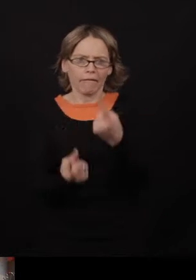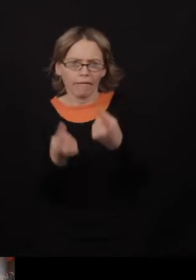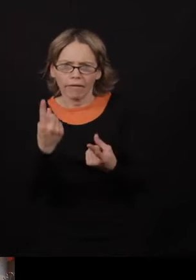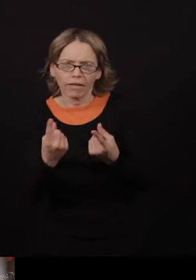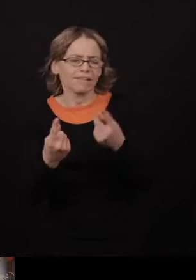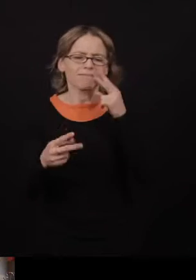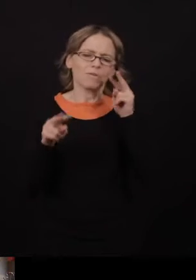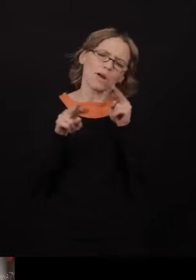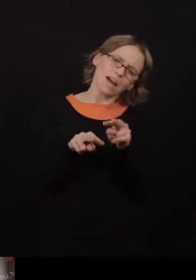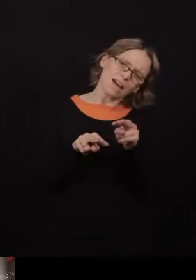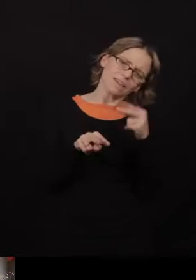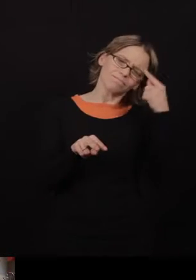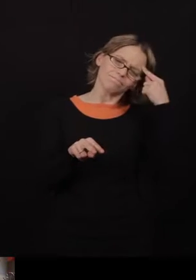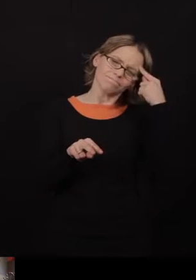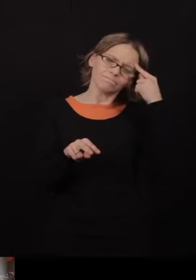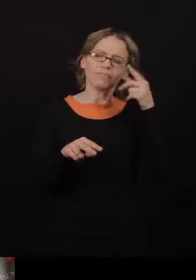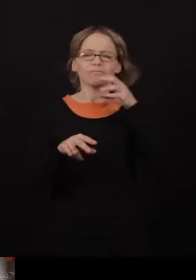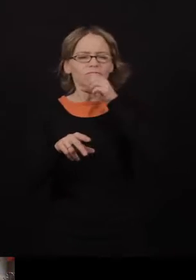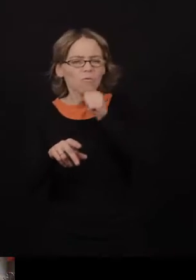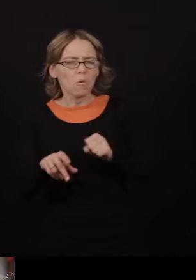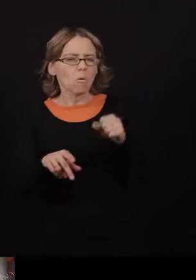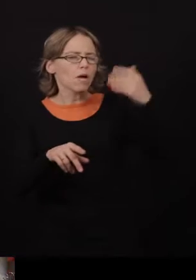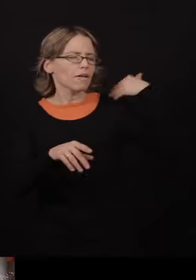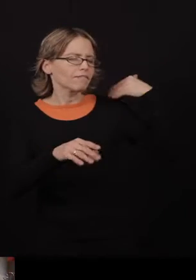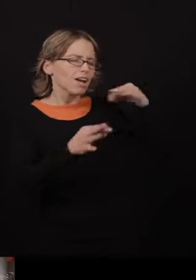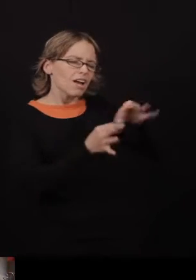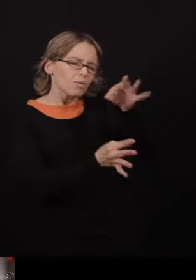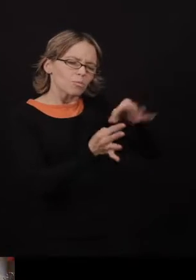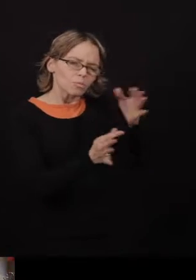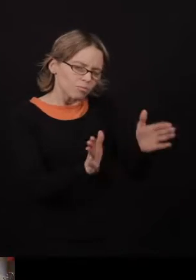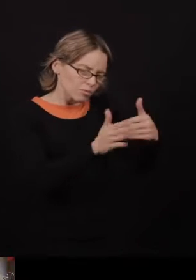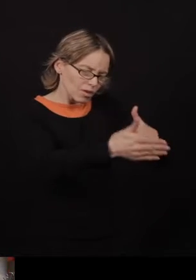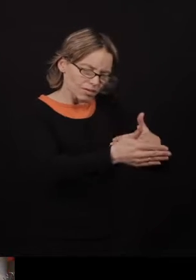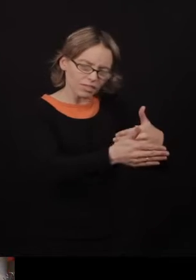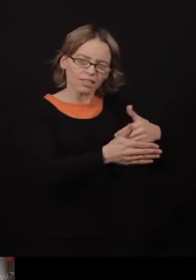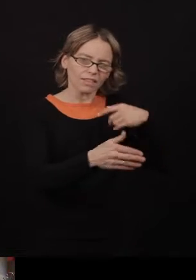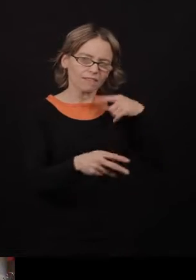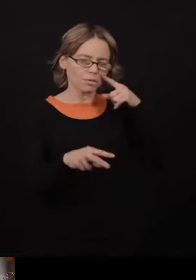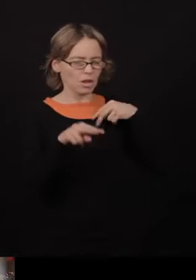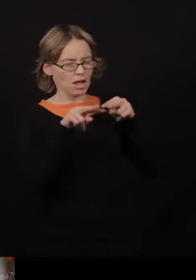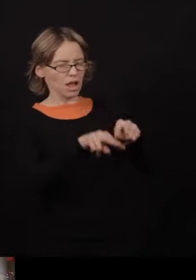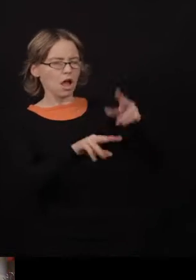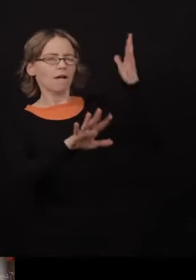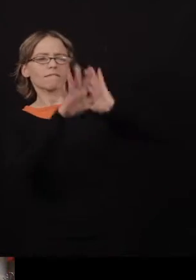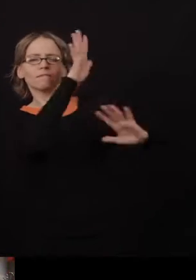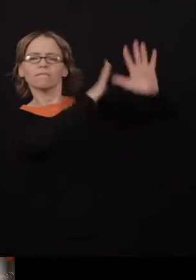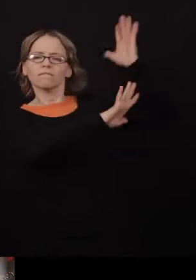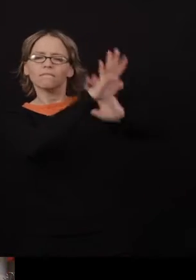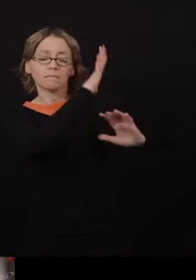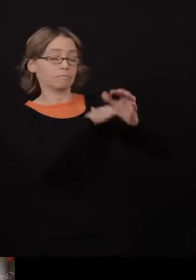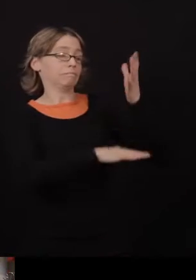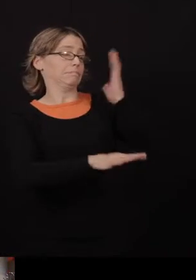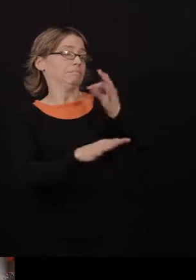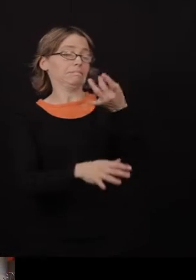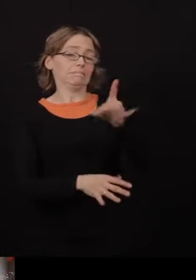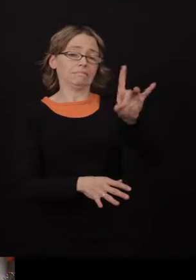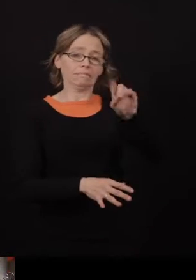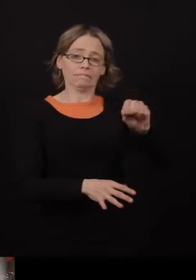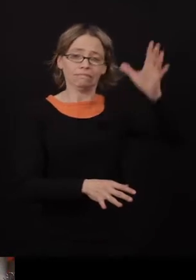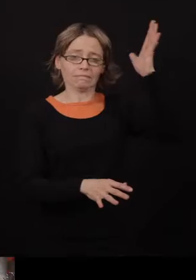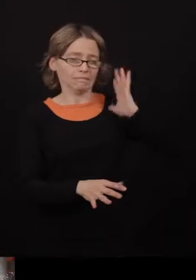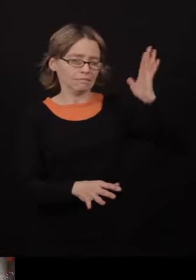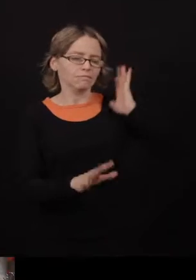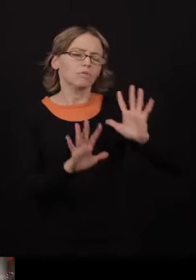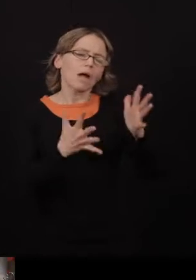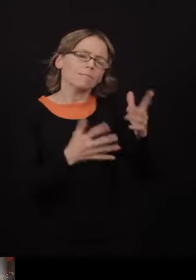bien, comme je te l'ai fourni ? » Pour commencer, j'ai conçu une très petite maquette faite de